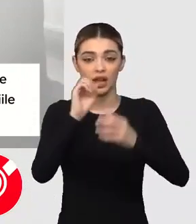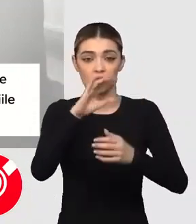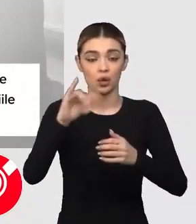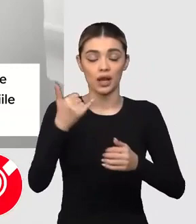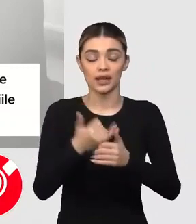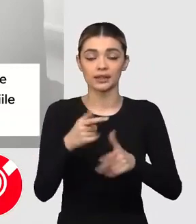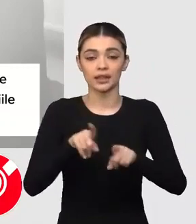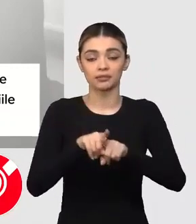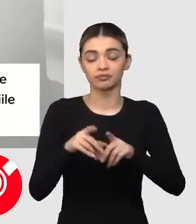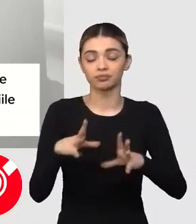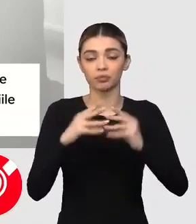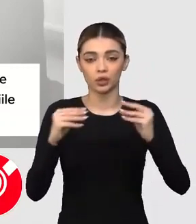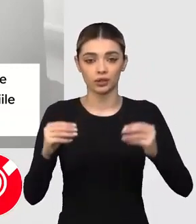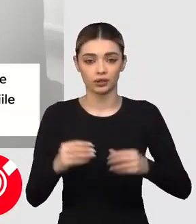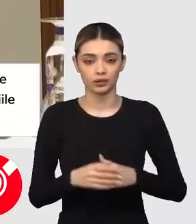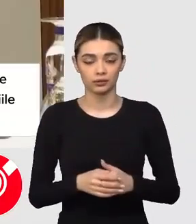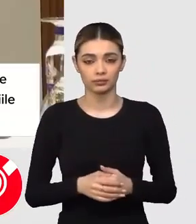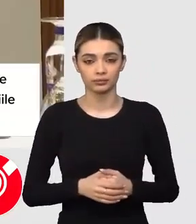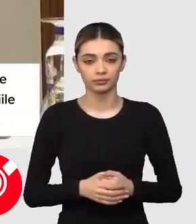Erdoğan să fie copleșitor.